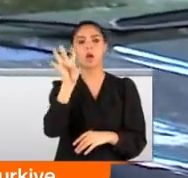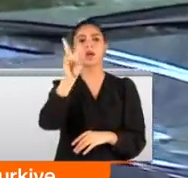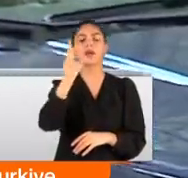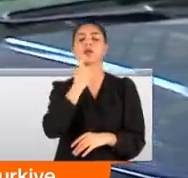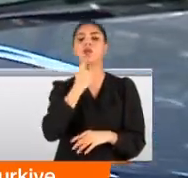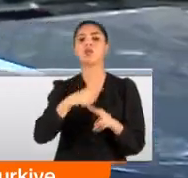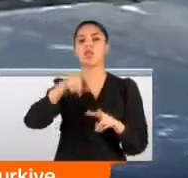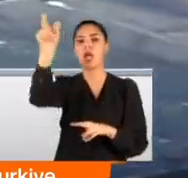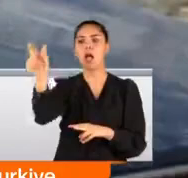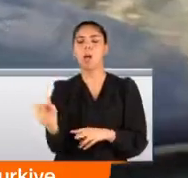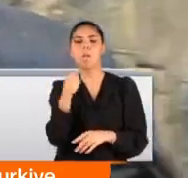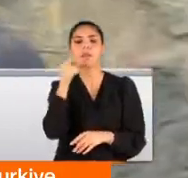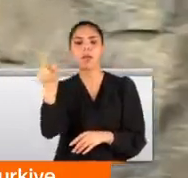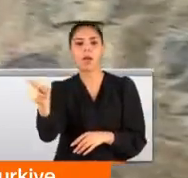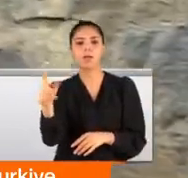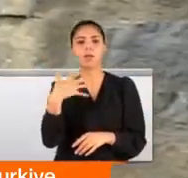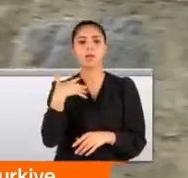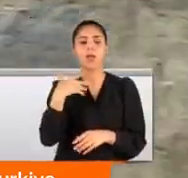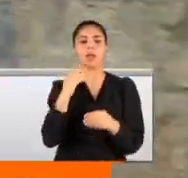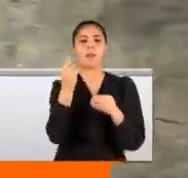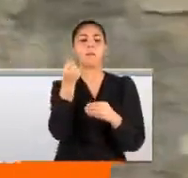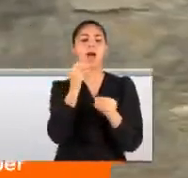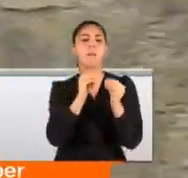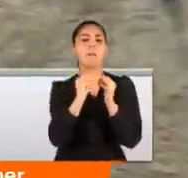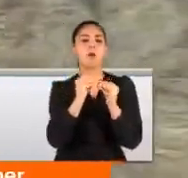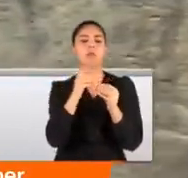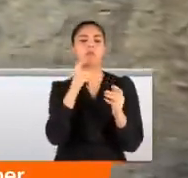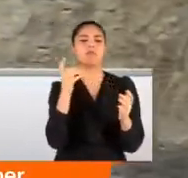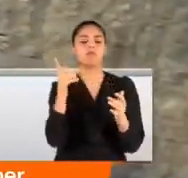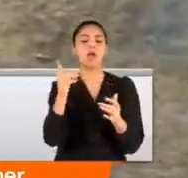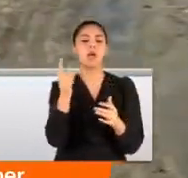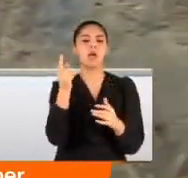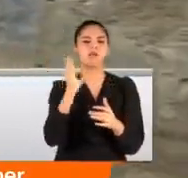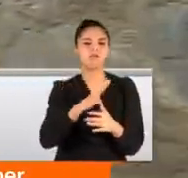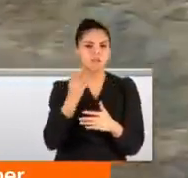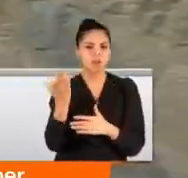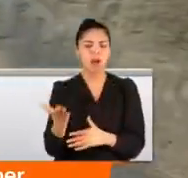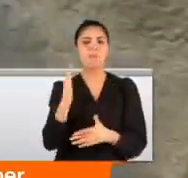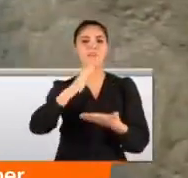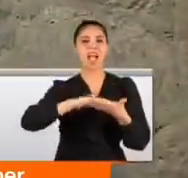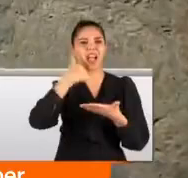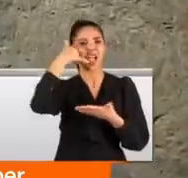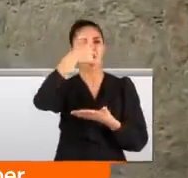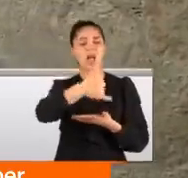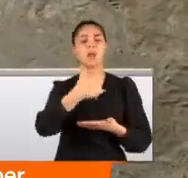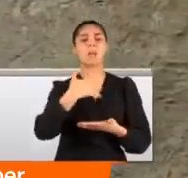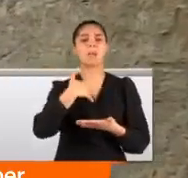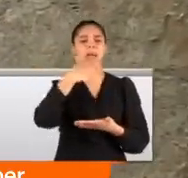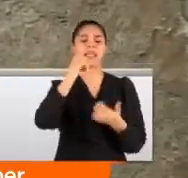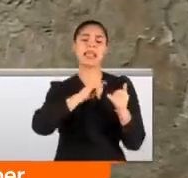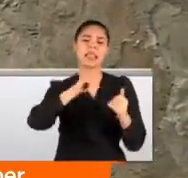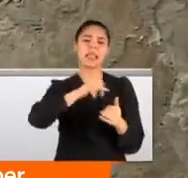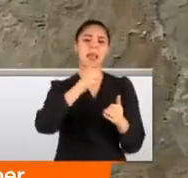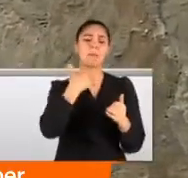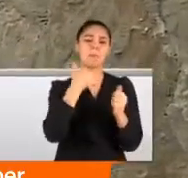yaşındaki Ahmet Volkan Arıgüç bir süredir maddi problemlerle uğraşıyordu. Olay günü de arkadaşını aradı. Ben çok kötüyüm yanıma gelir misin